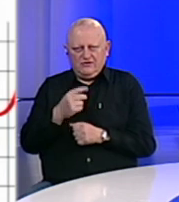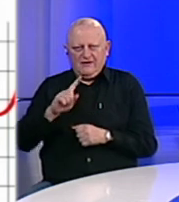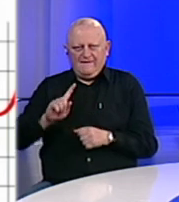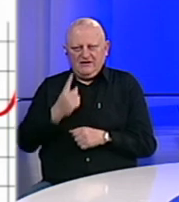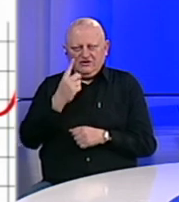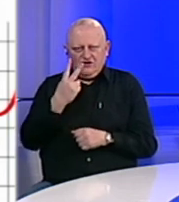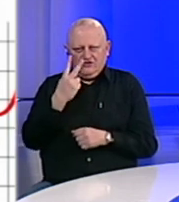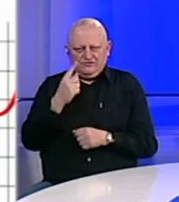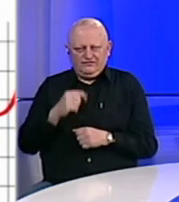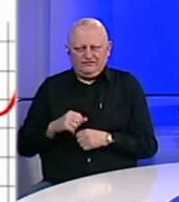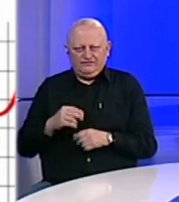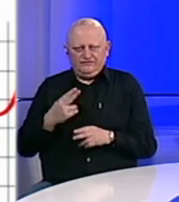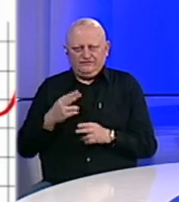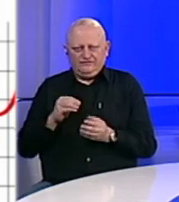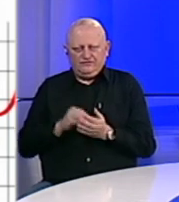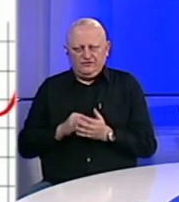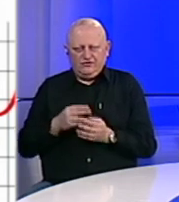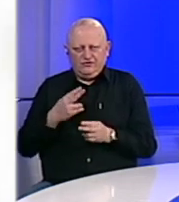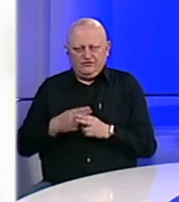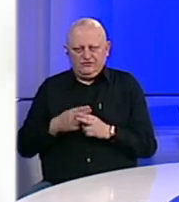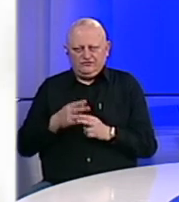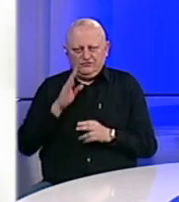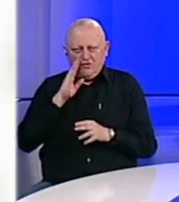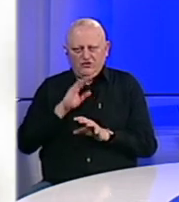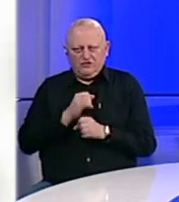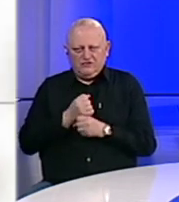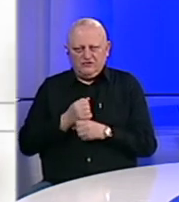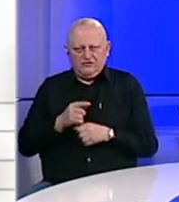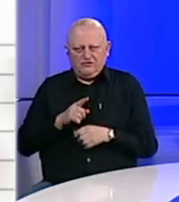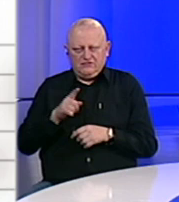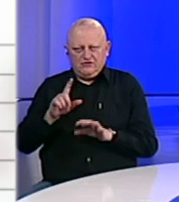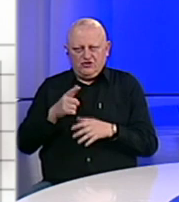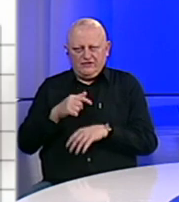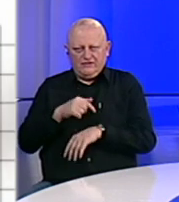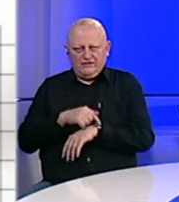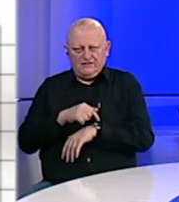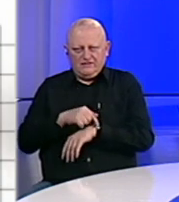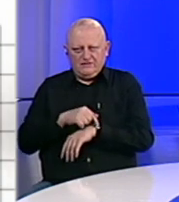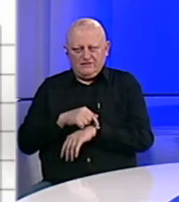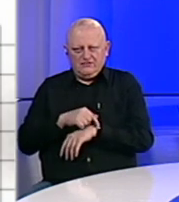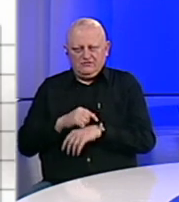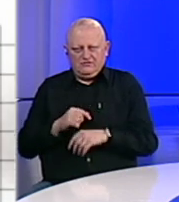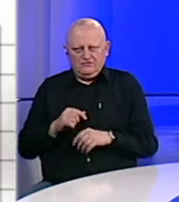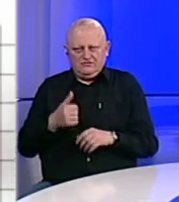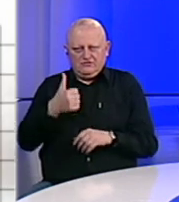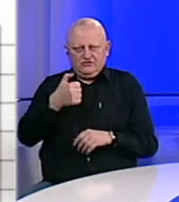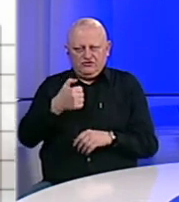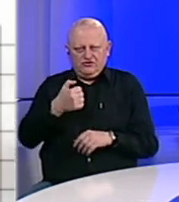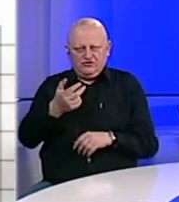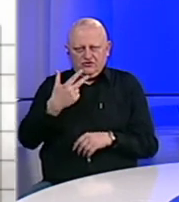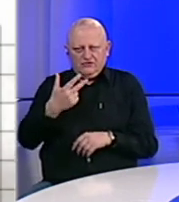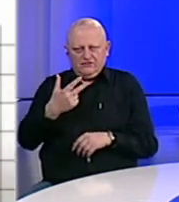visokog. Broj zaraženih u Bosni i Hercegovini do 17 sati iznosi 130